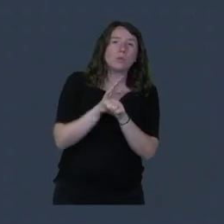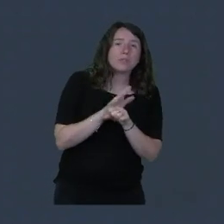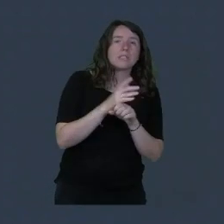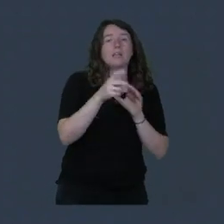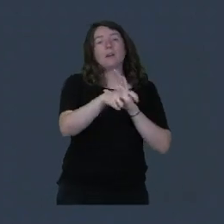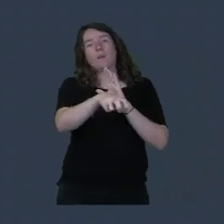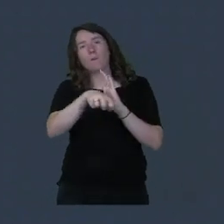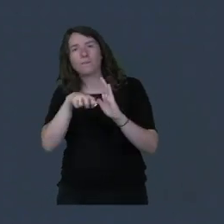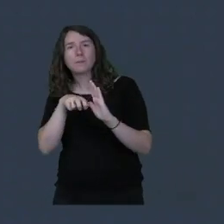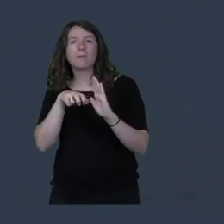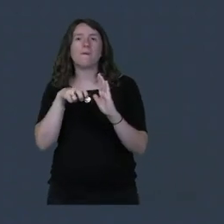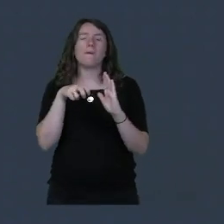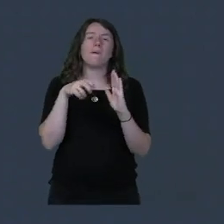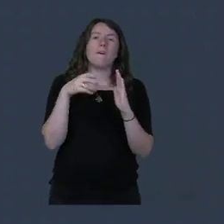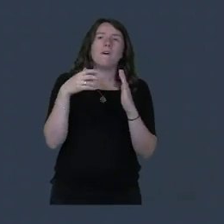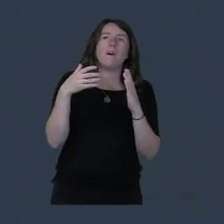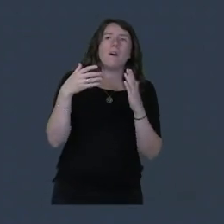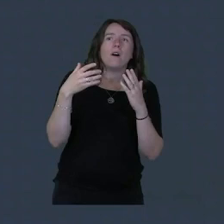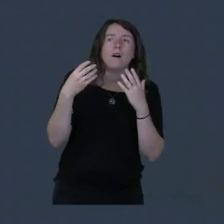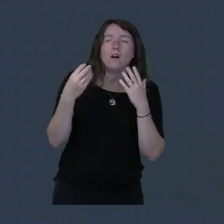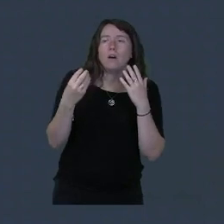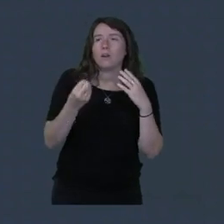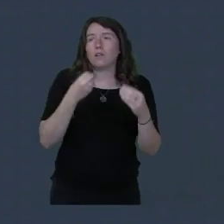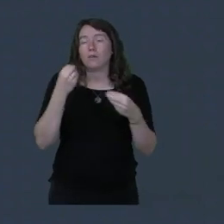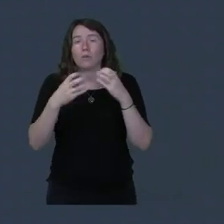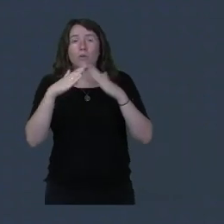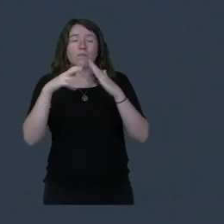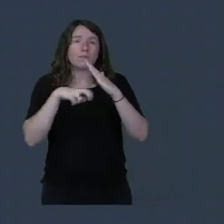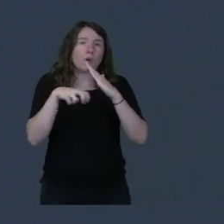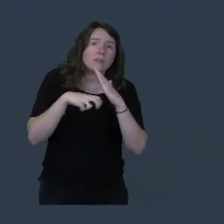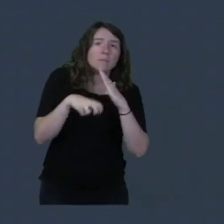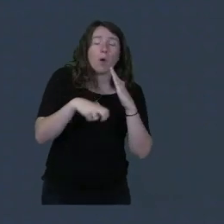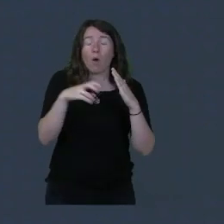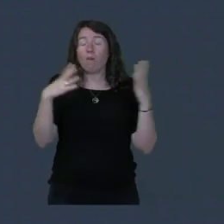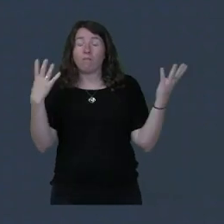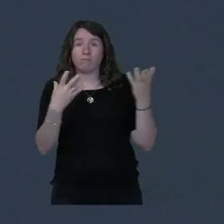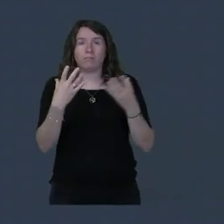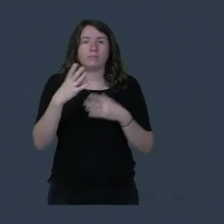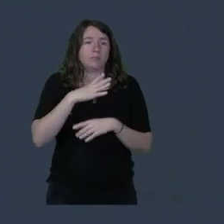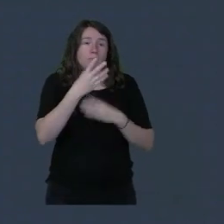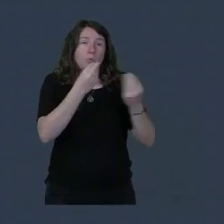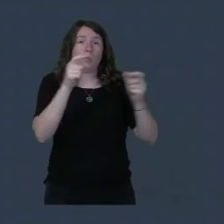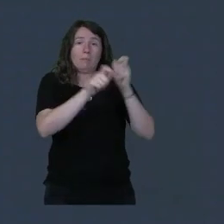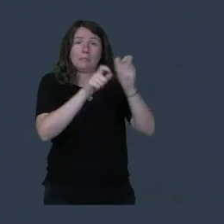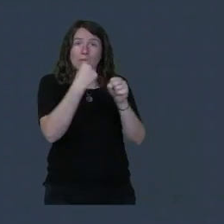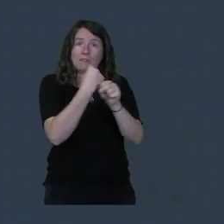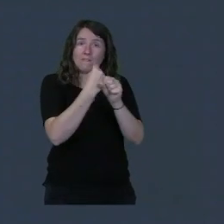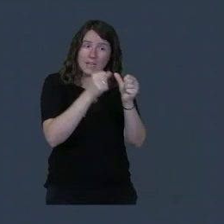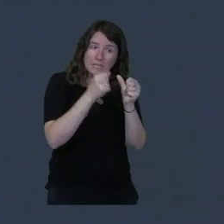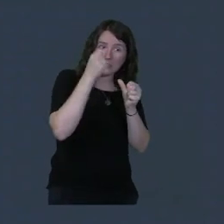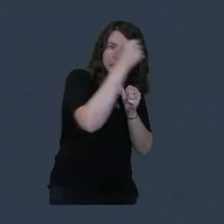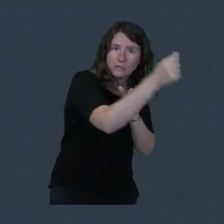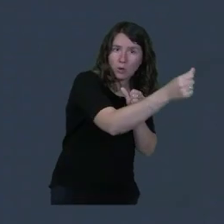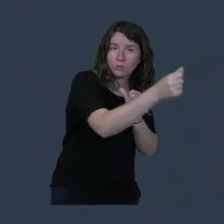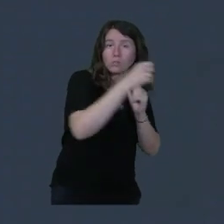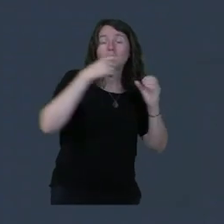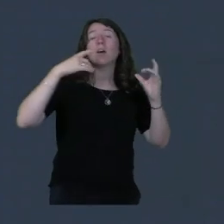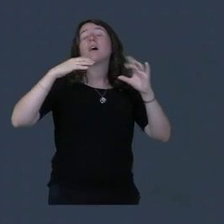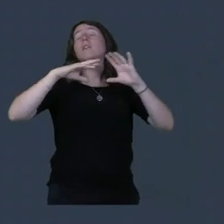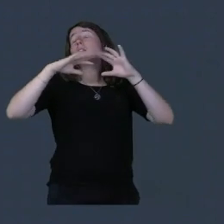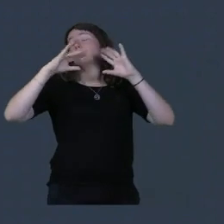a eu beaucoup de salariés qui travaillaient à distance. Et total,